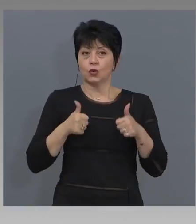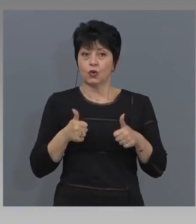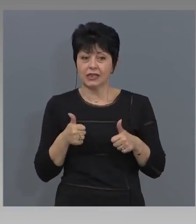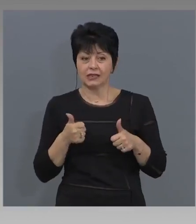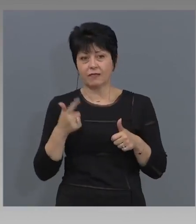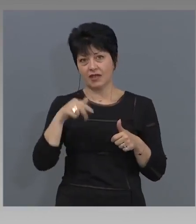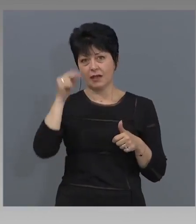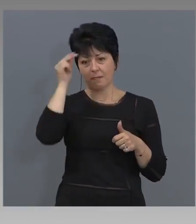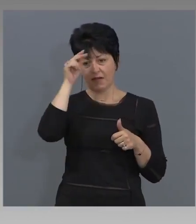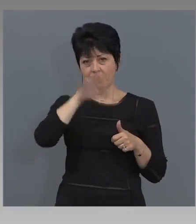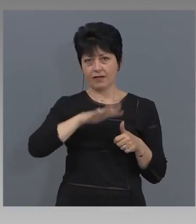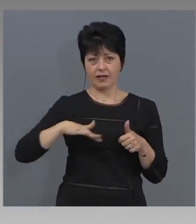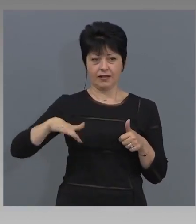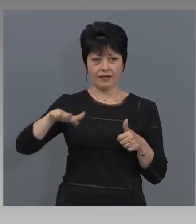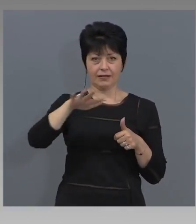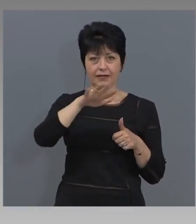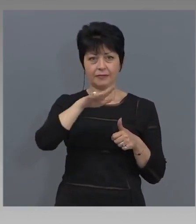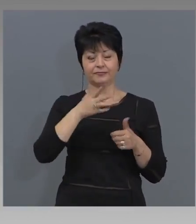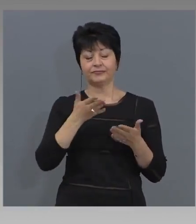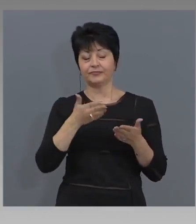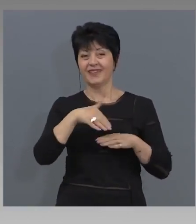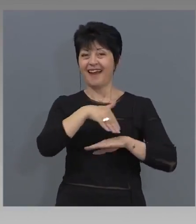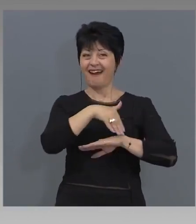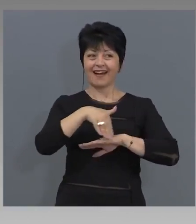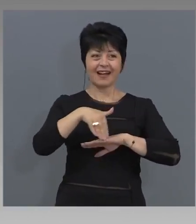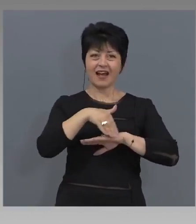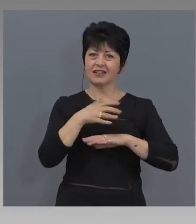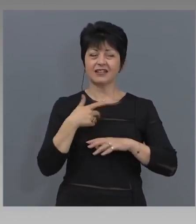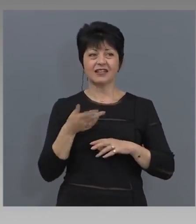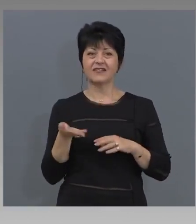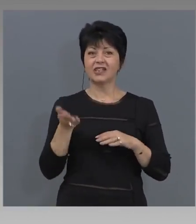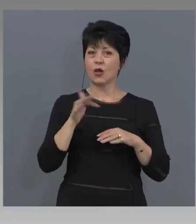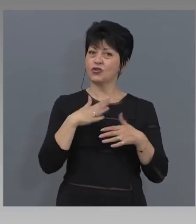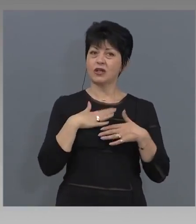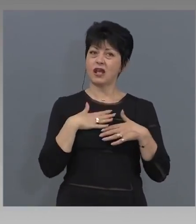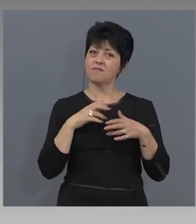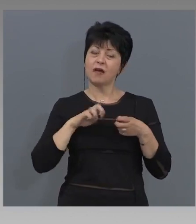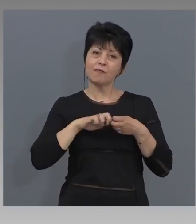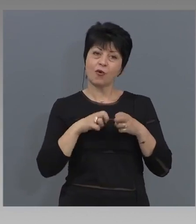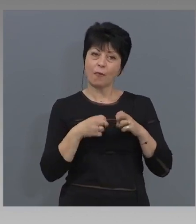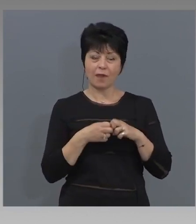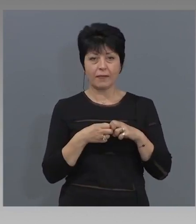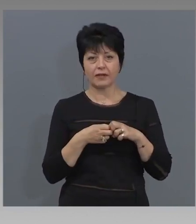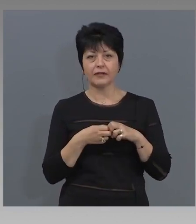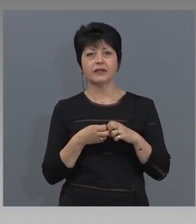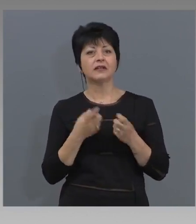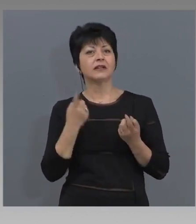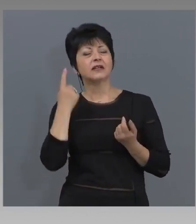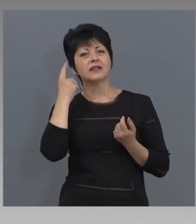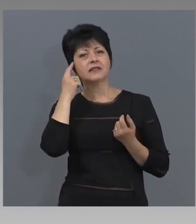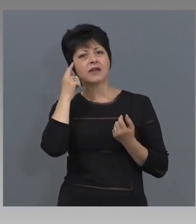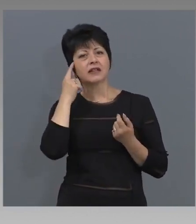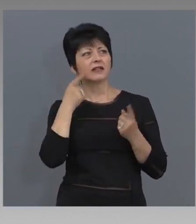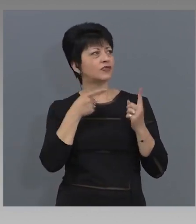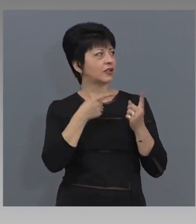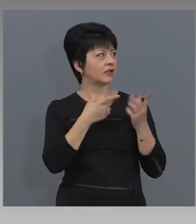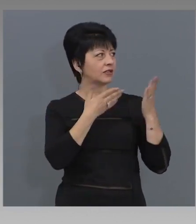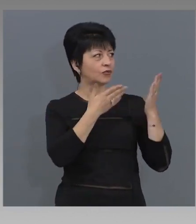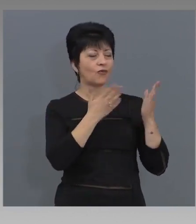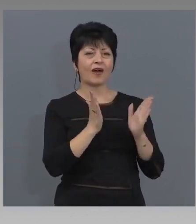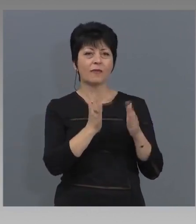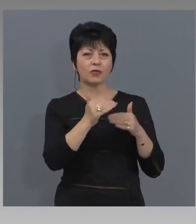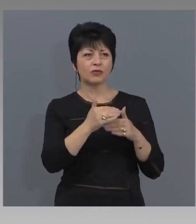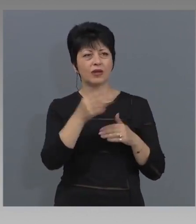България, поради различни естества, знаете, граници са още има проблеми. Изчитам, че с продукта, ще предлагаме